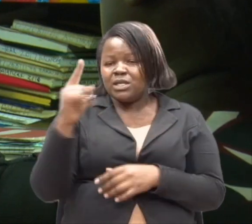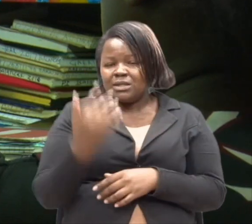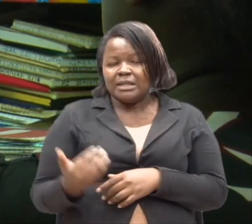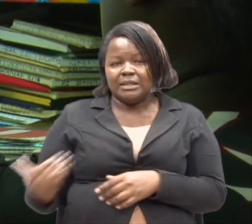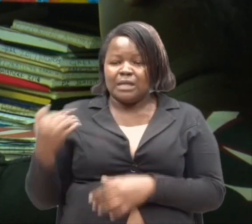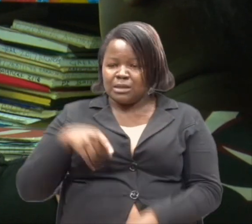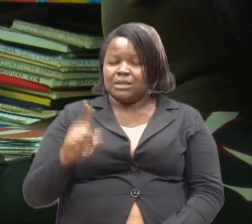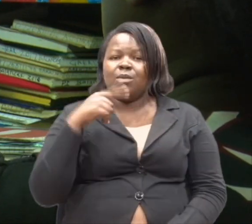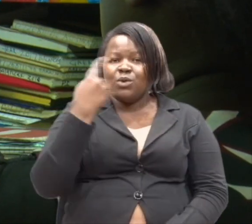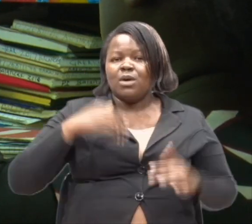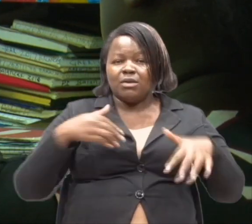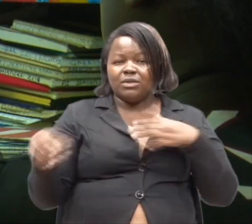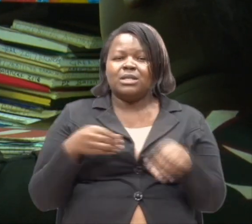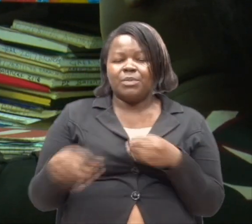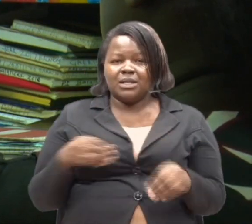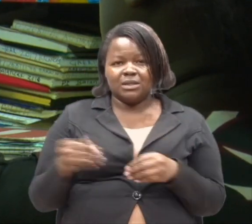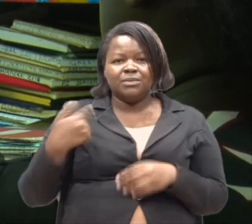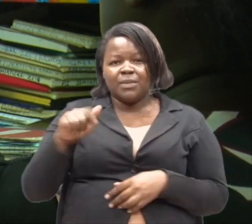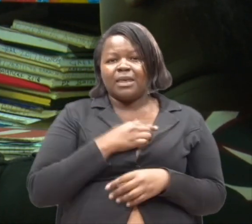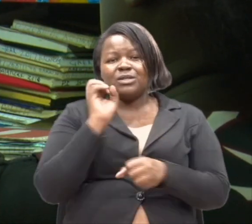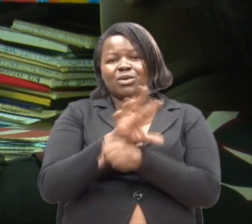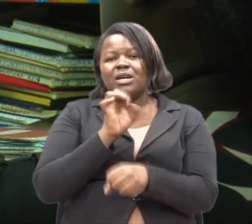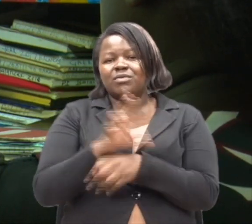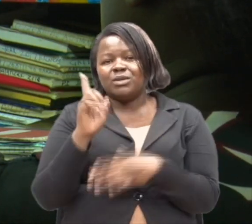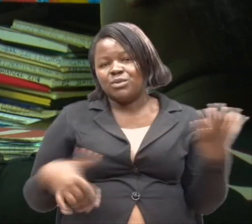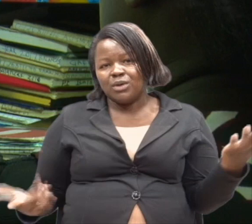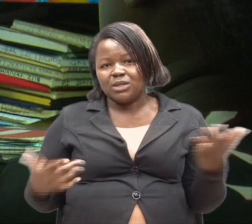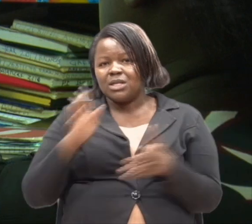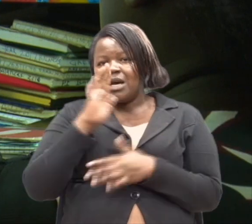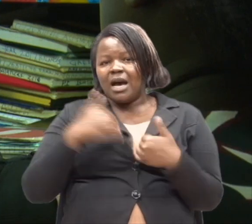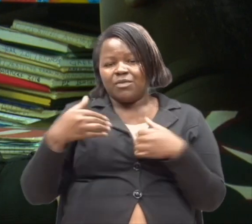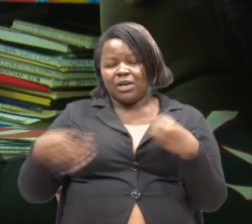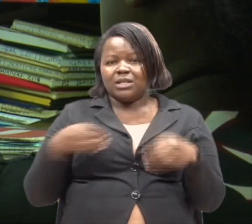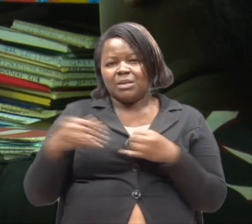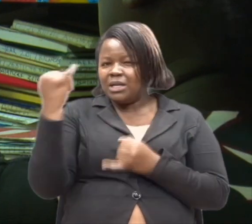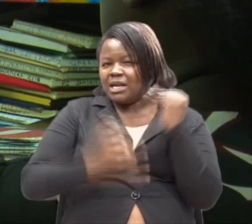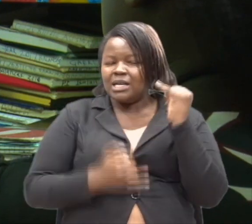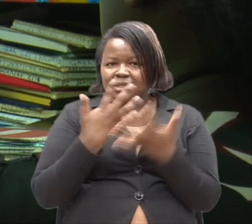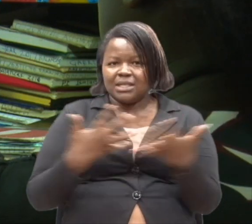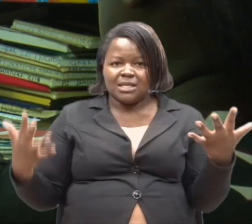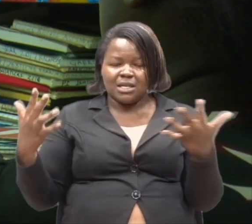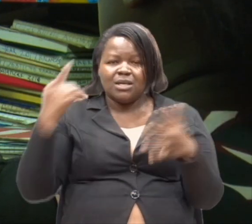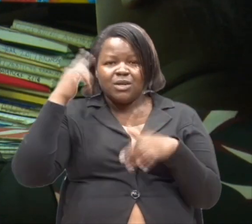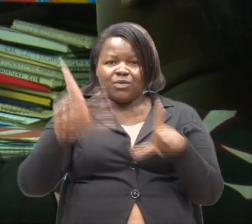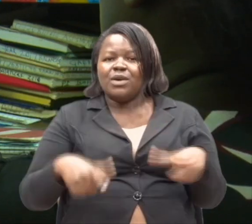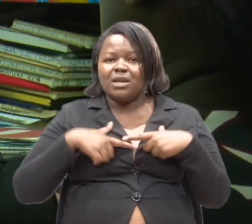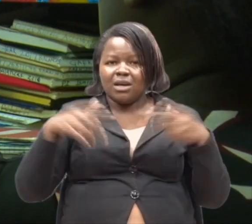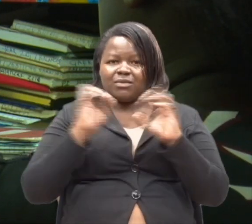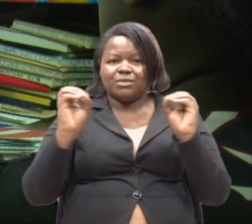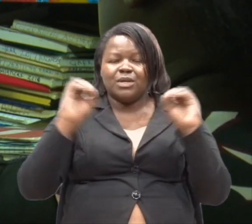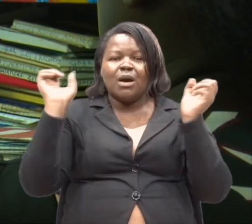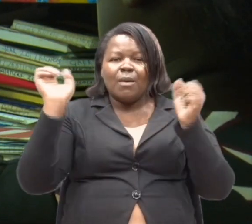wenyewe ama watu amboni wanaulemavu, tunawashaure kwamba wanaulemavu si muisho wa maisha.